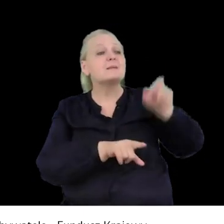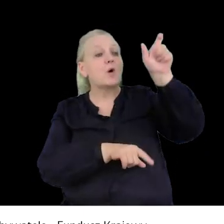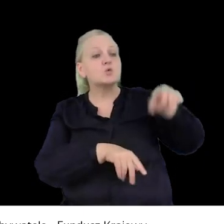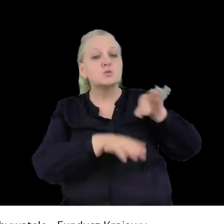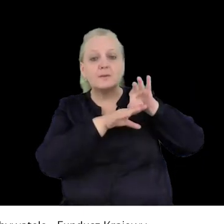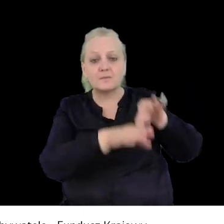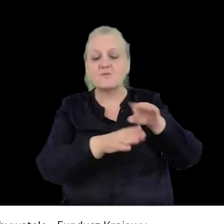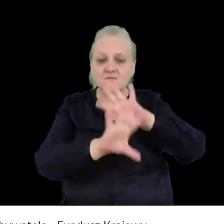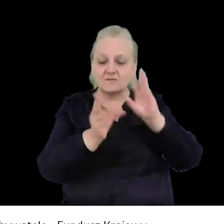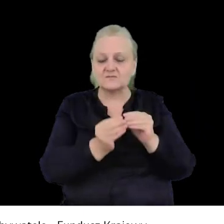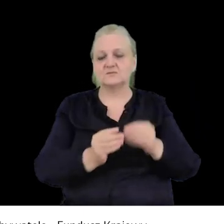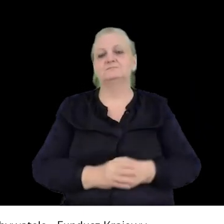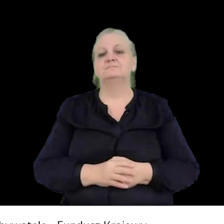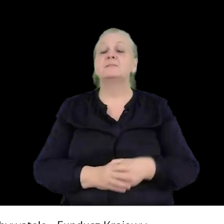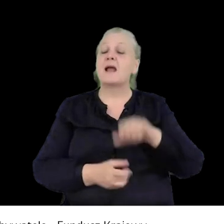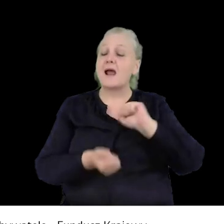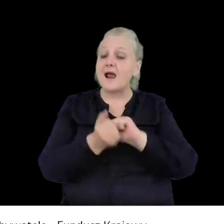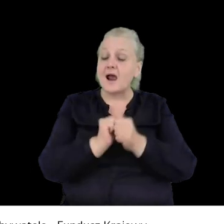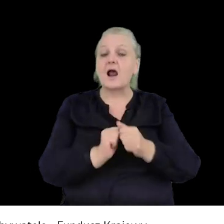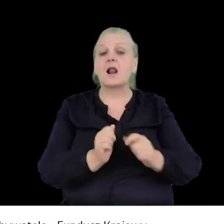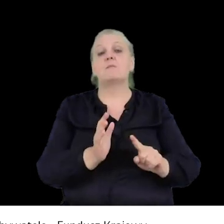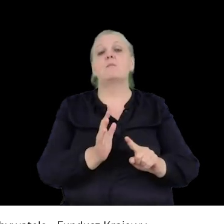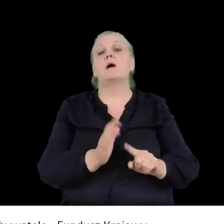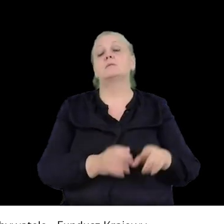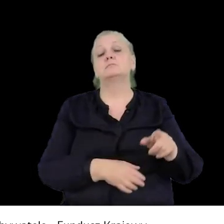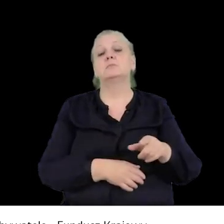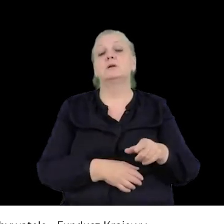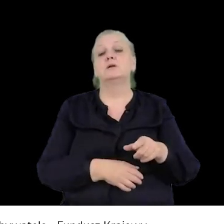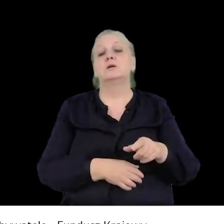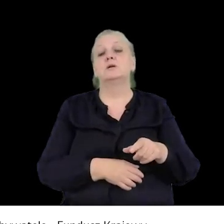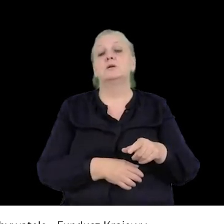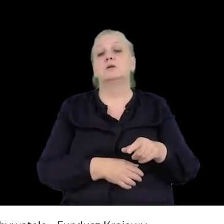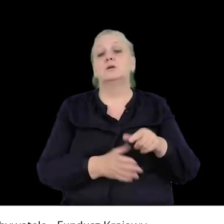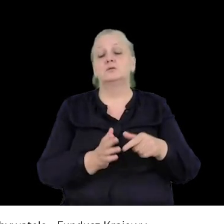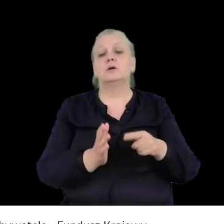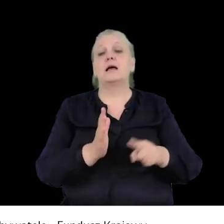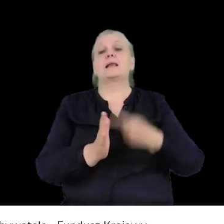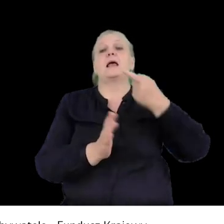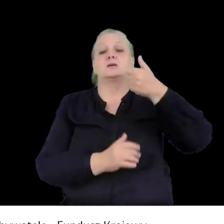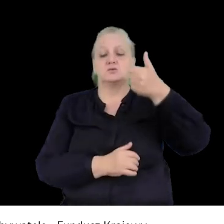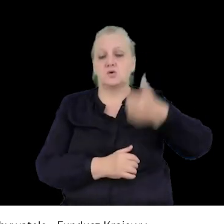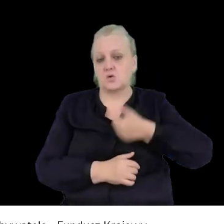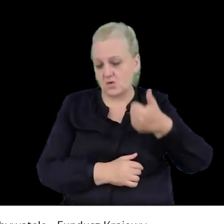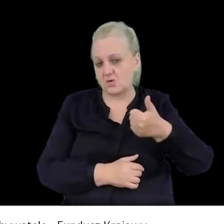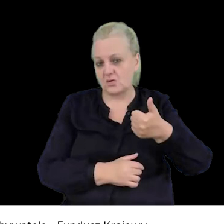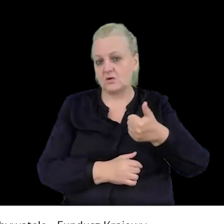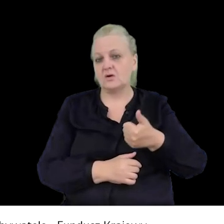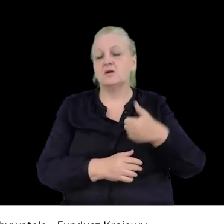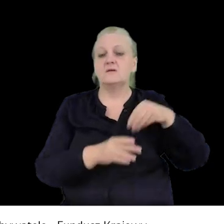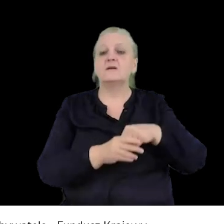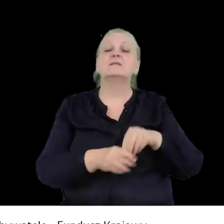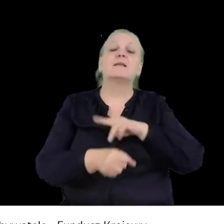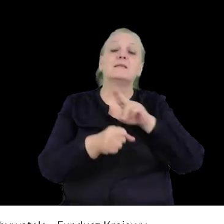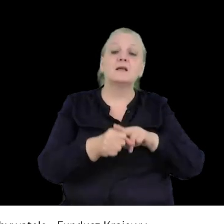według wersnowego terminarza, albo odbywa się raz do roku, albo od trzech, co najmniej trzech lat, odbywa się raz do roku w dniach świąt państwowych i